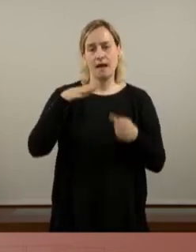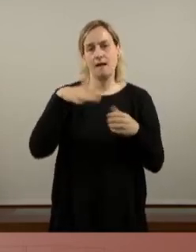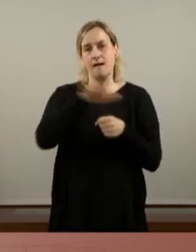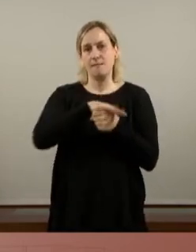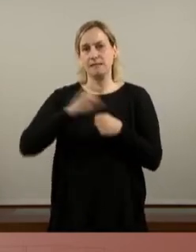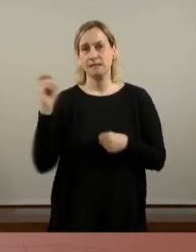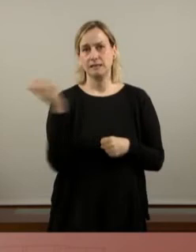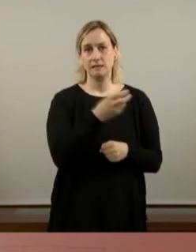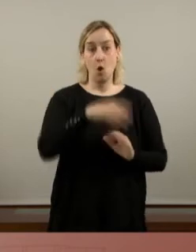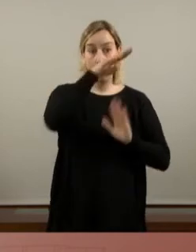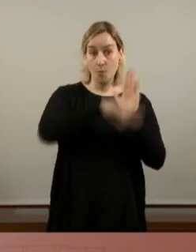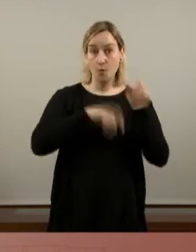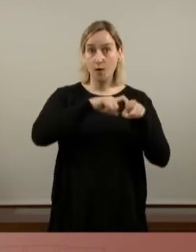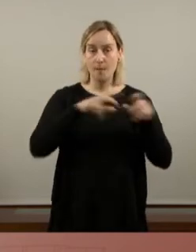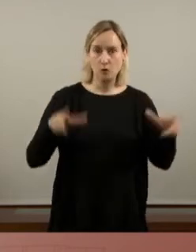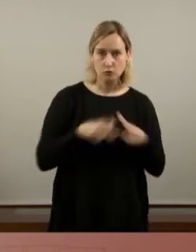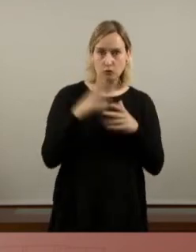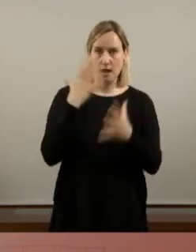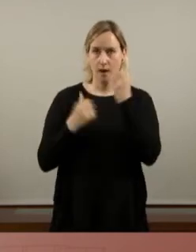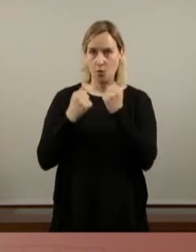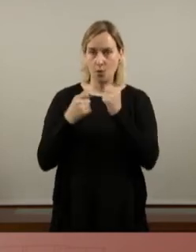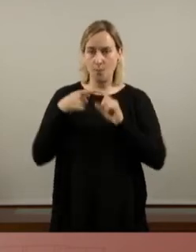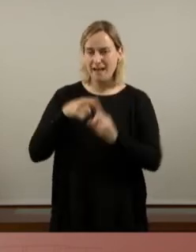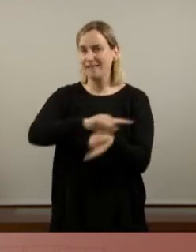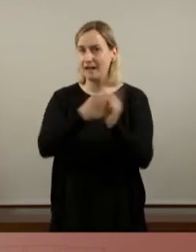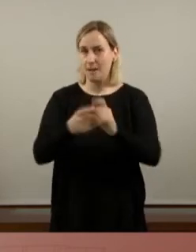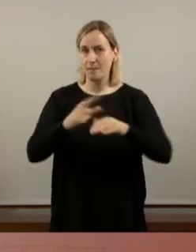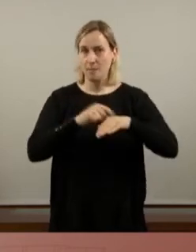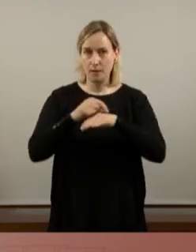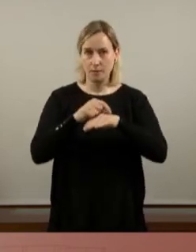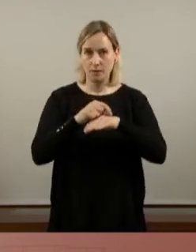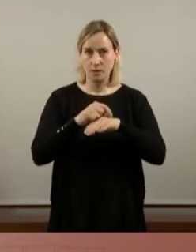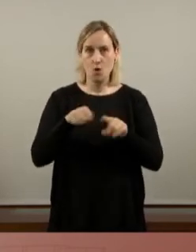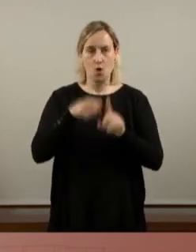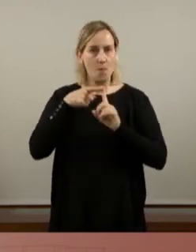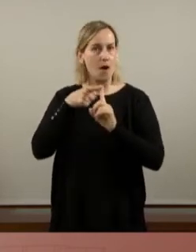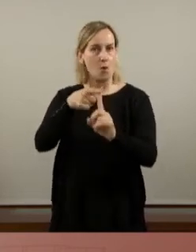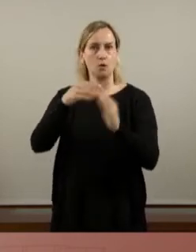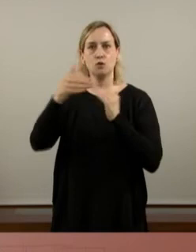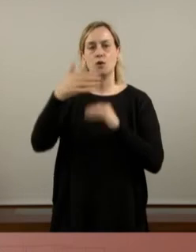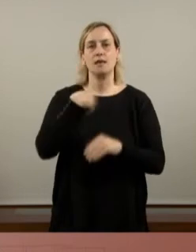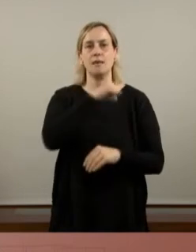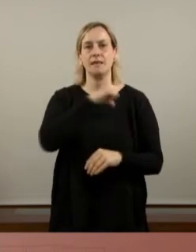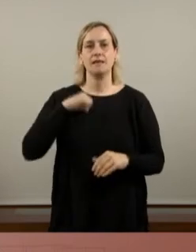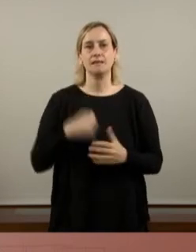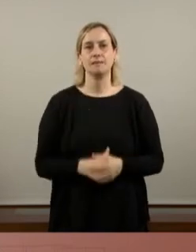Un programa social i econòmic de canvi polític com a horitzó independentista. Renda bàsica